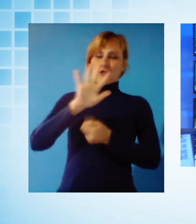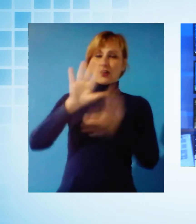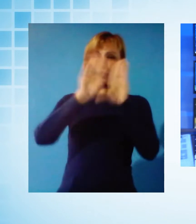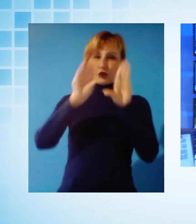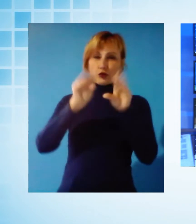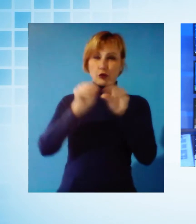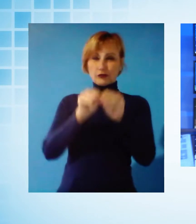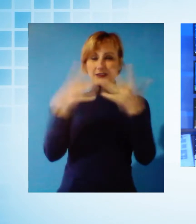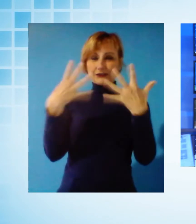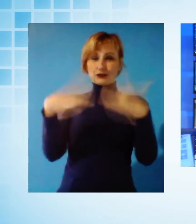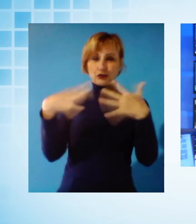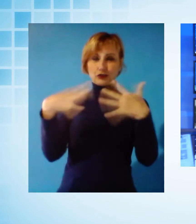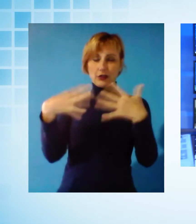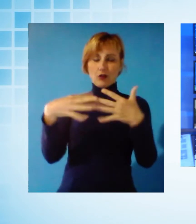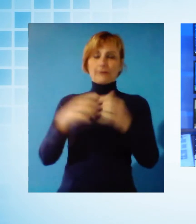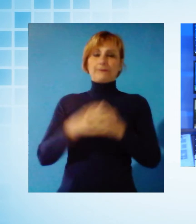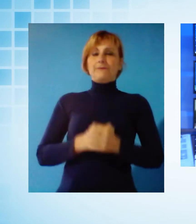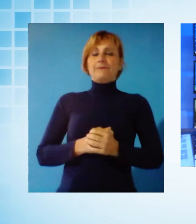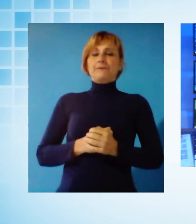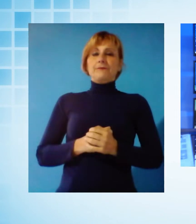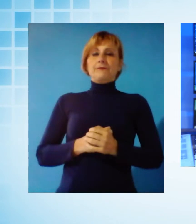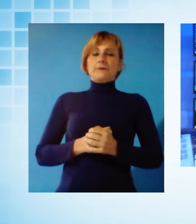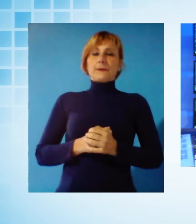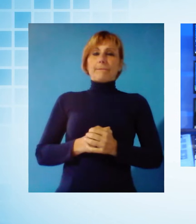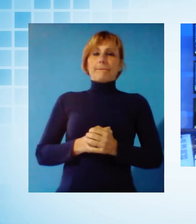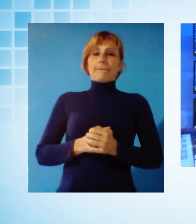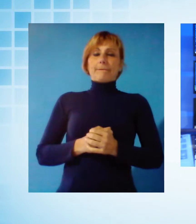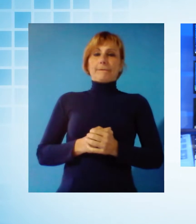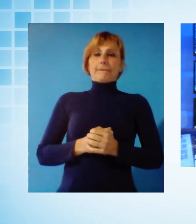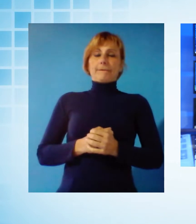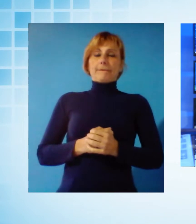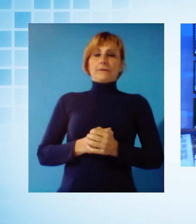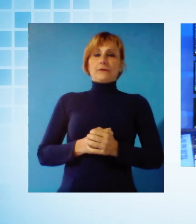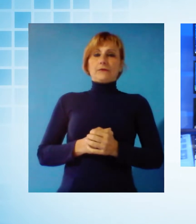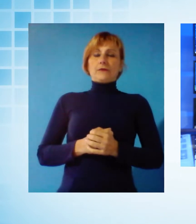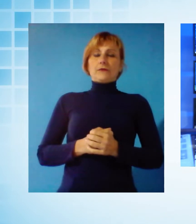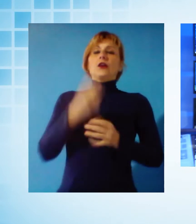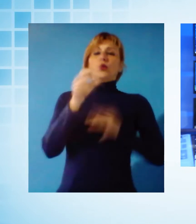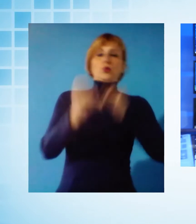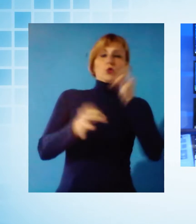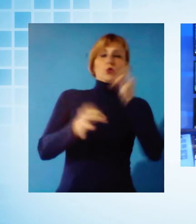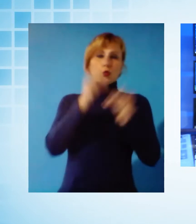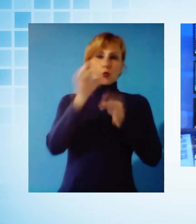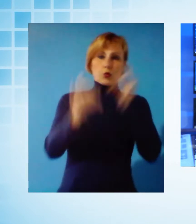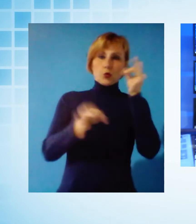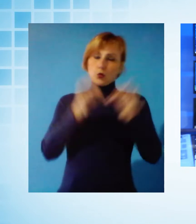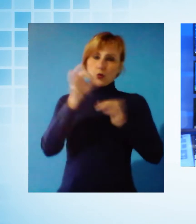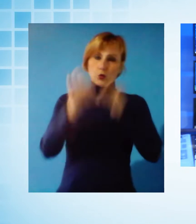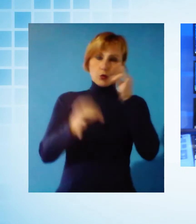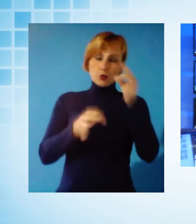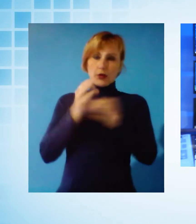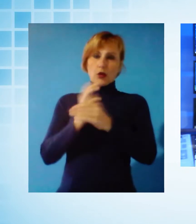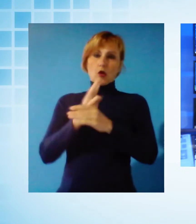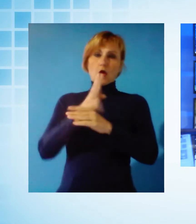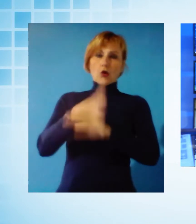decessi. Sotto il punto di vista però delle cure per il coronavirus, dell'esperimentazione